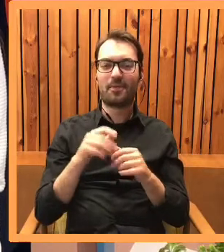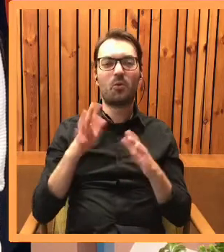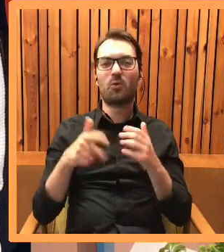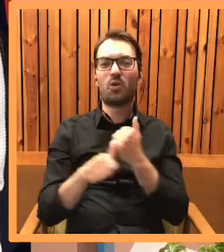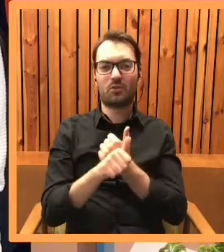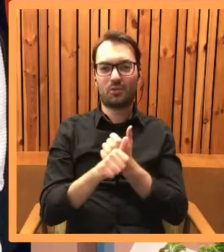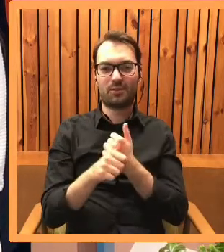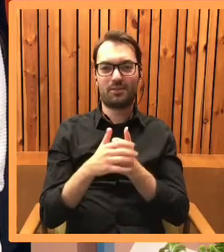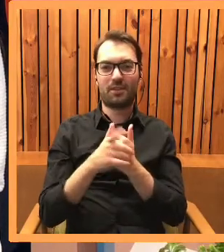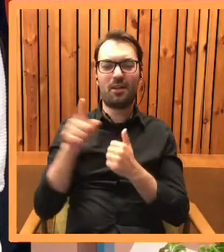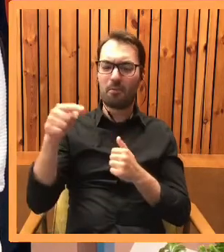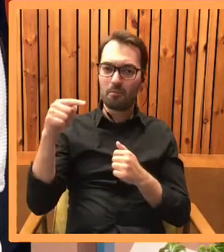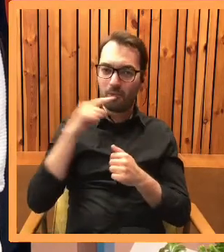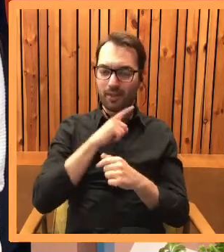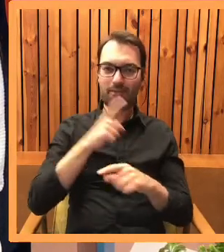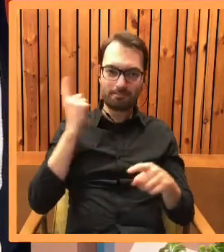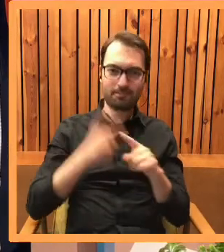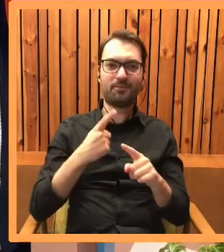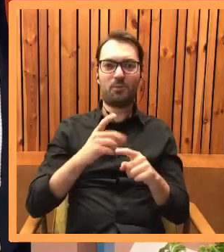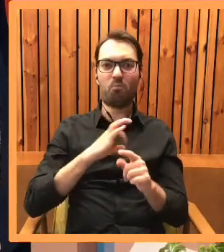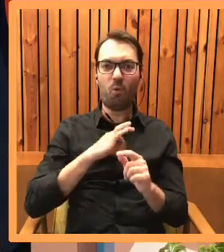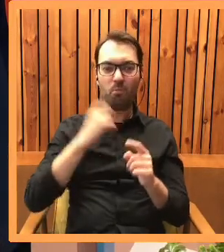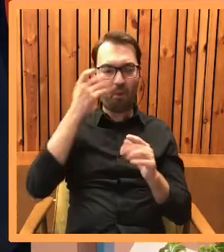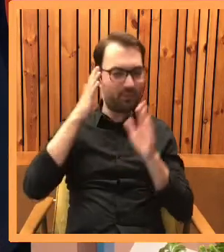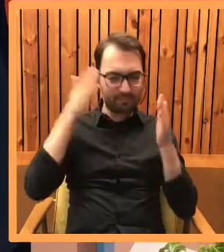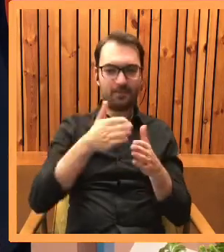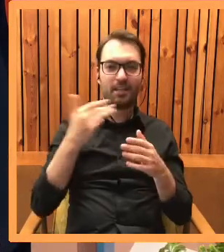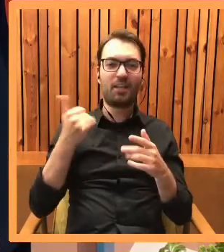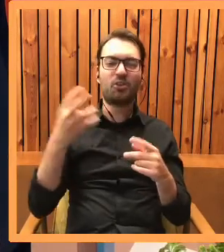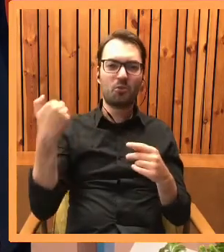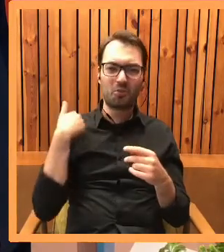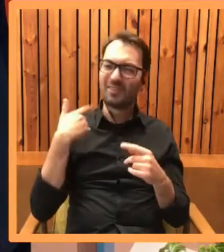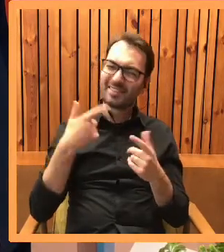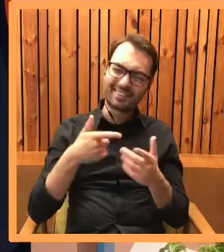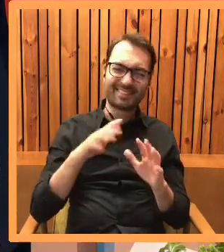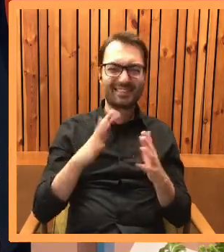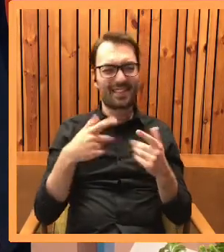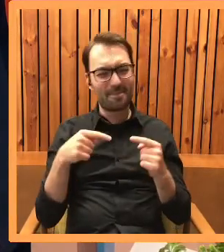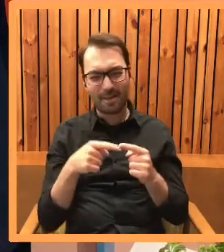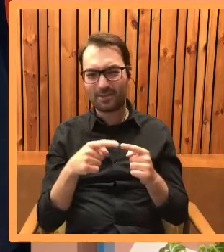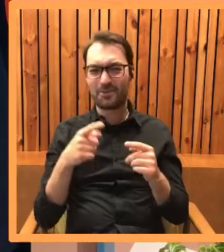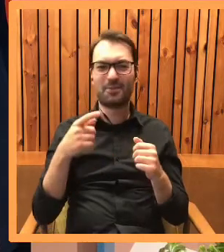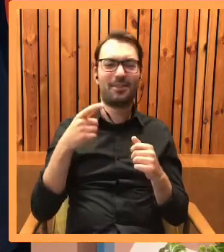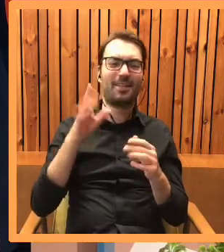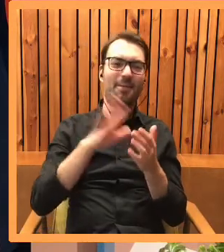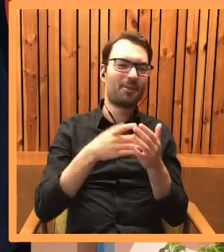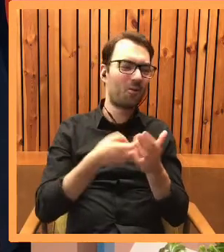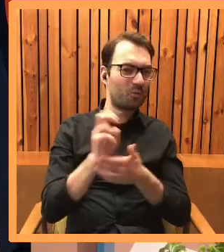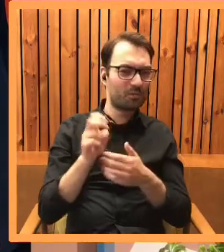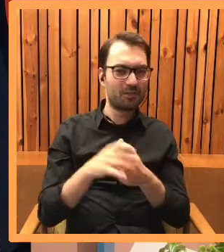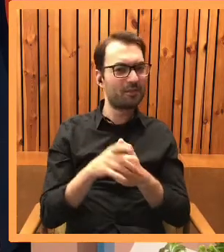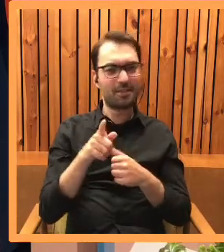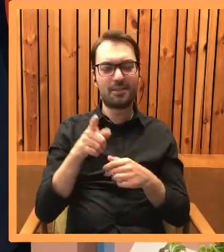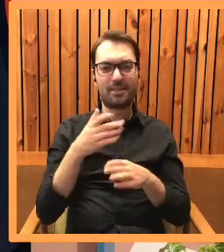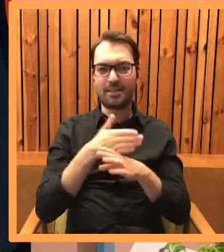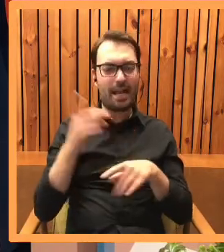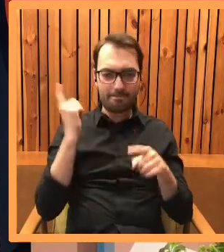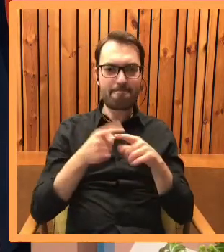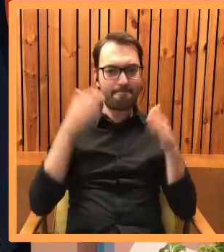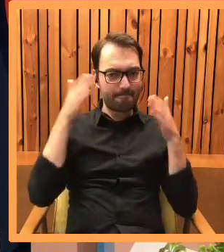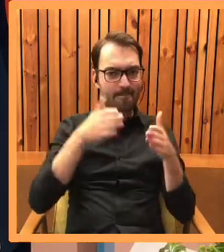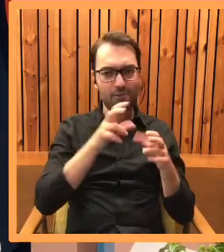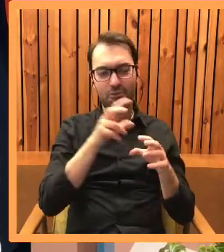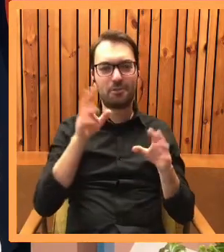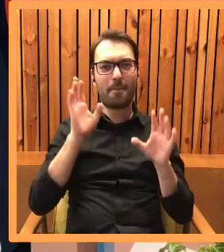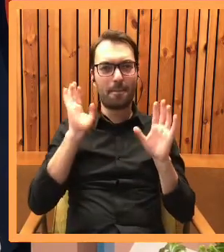osobą, która potrafi się uprzeć przy swojej wersji mimo jakiejś sugestii z drugiej strony, że słuchaj, wiesz co, ten wątek ja bym na przykład usunęła, to obstajesz przy